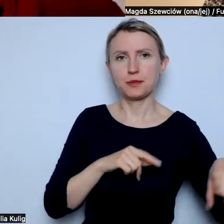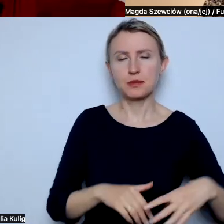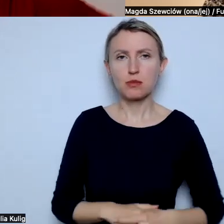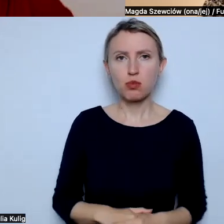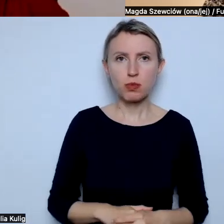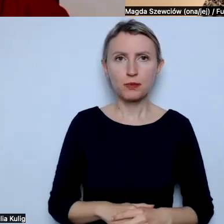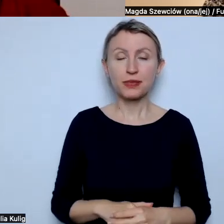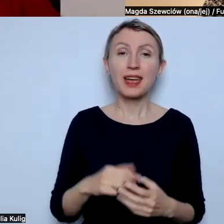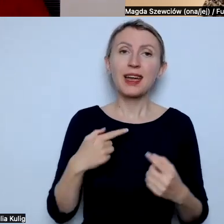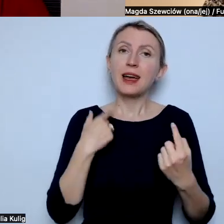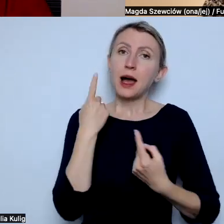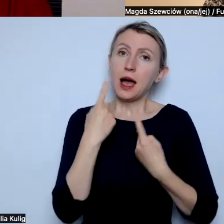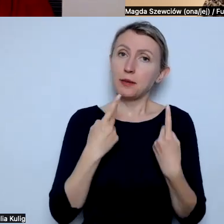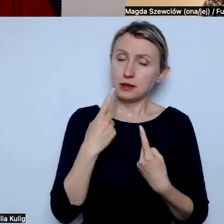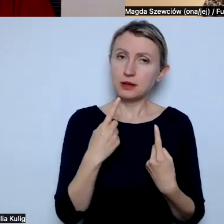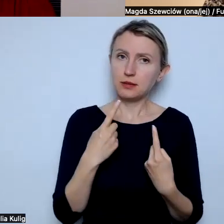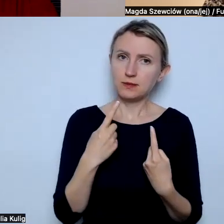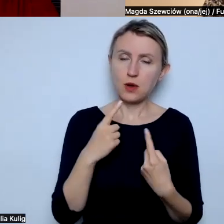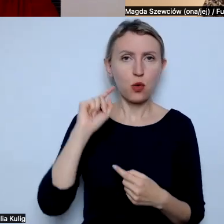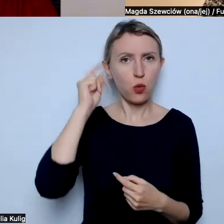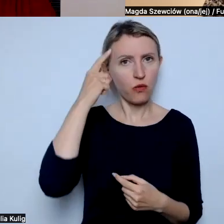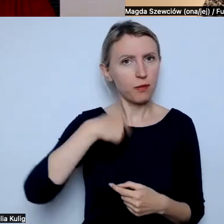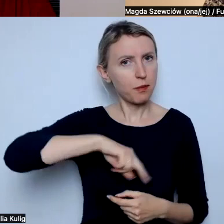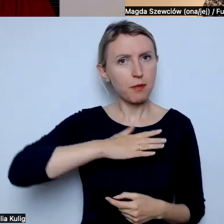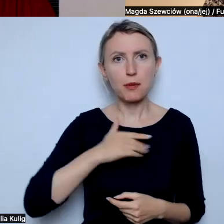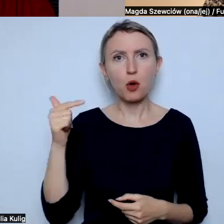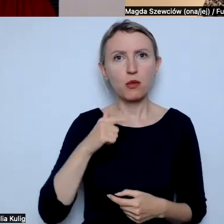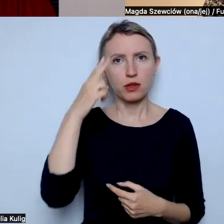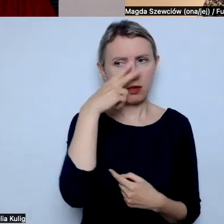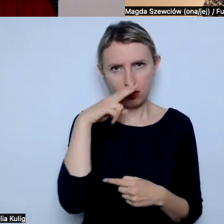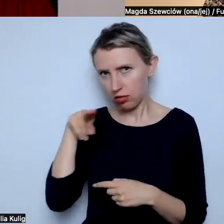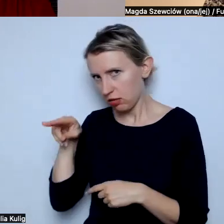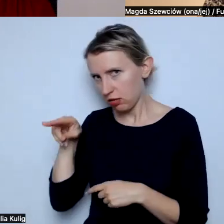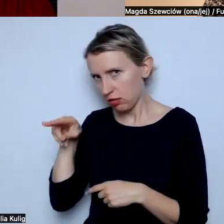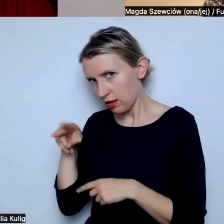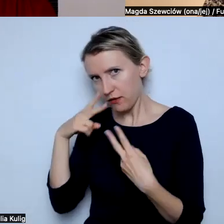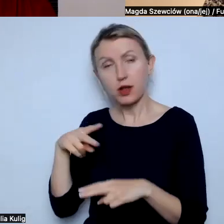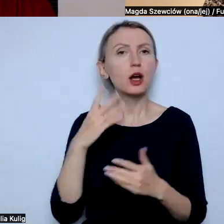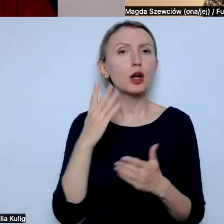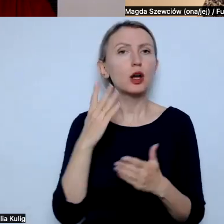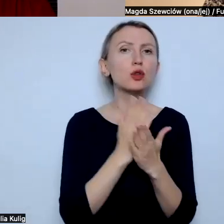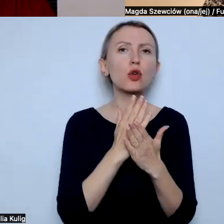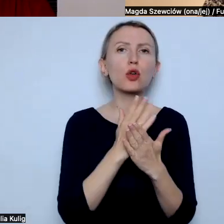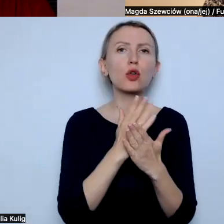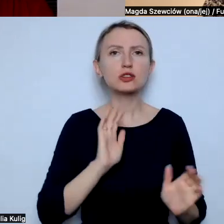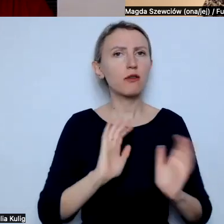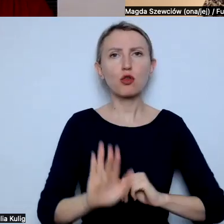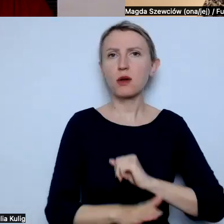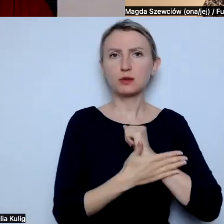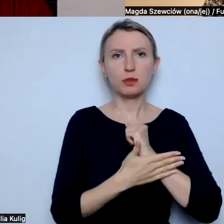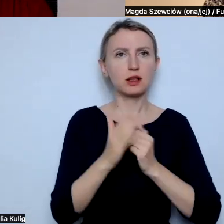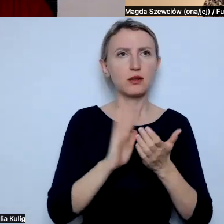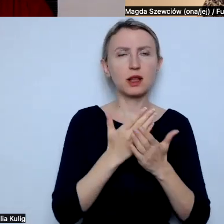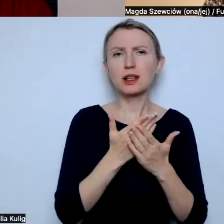Więc ja myślę, że przede wszystkim mamy obowiązek nie odwracać wzroku i że absolutnie każda forma wsparcia, nawet tak